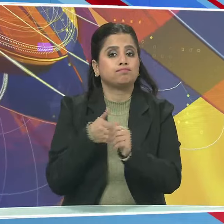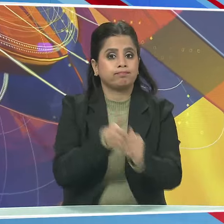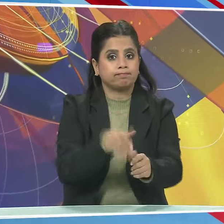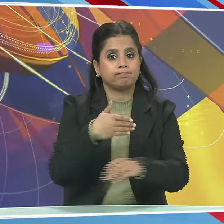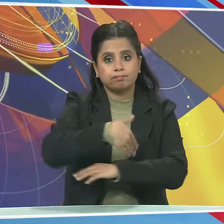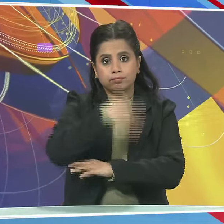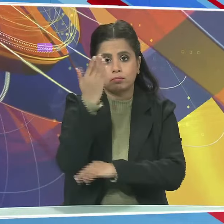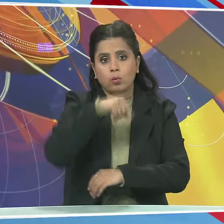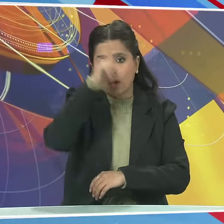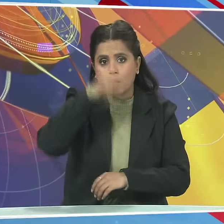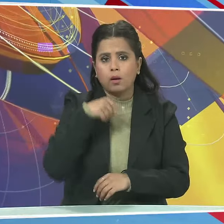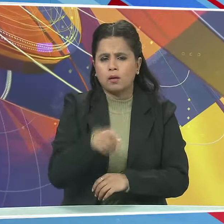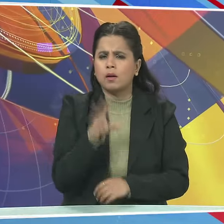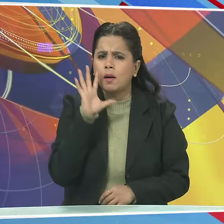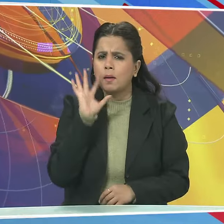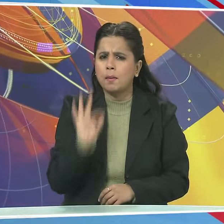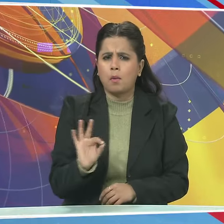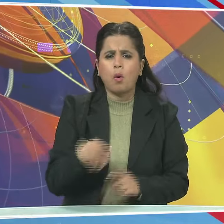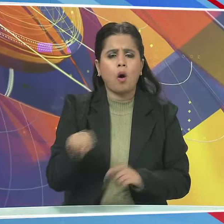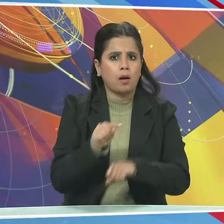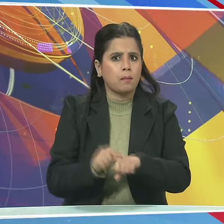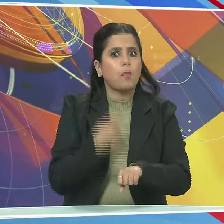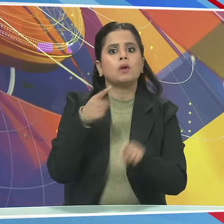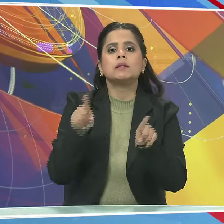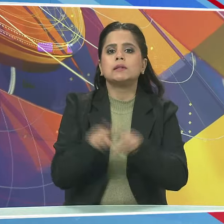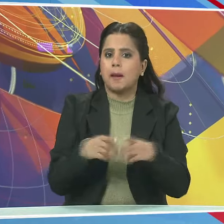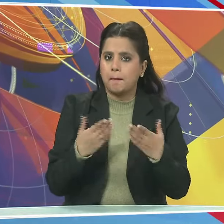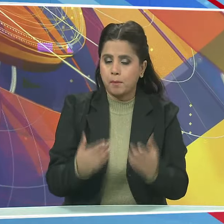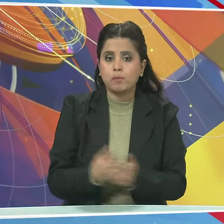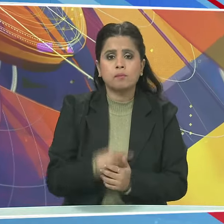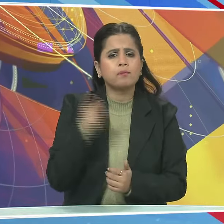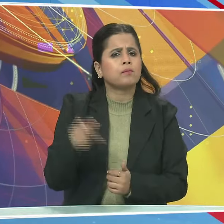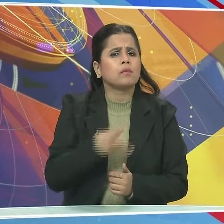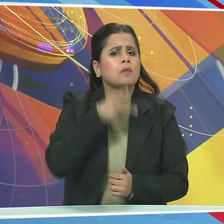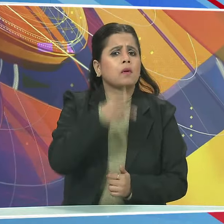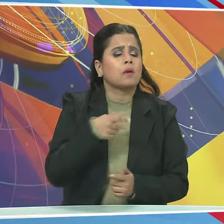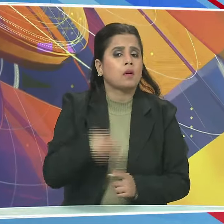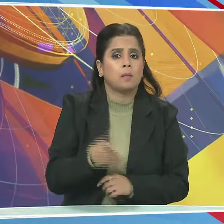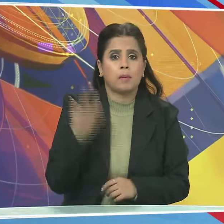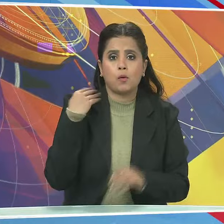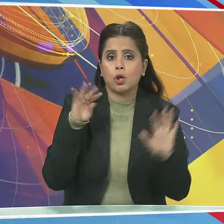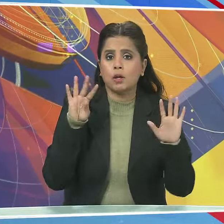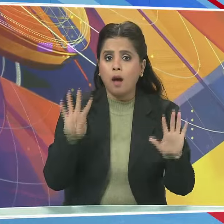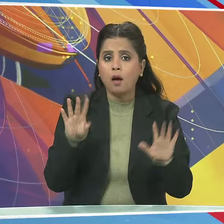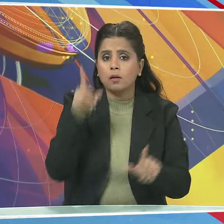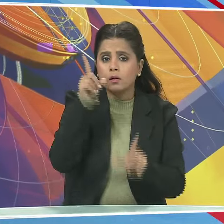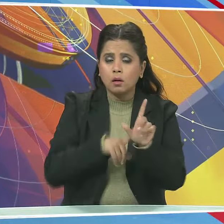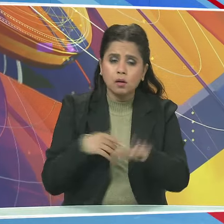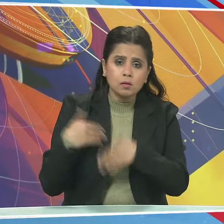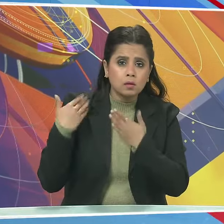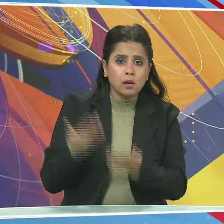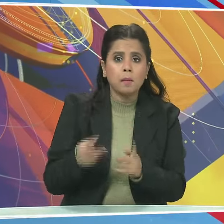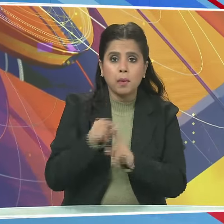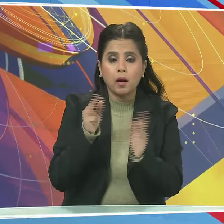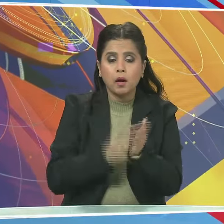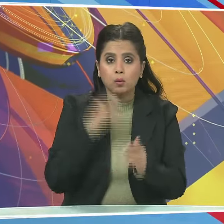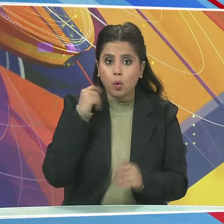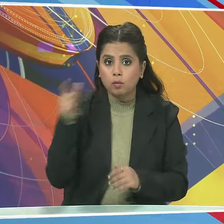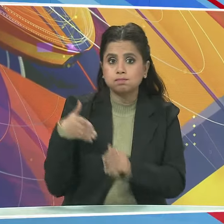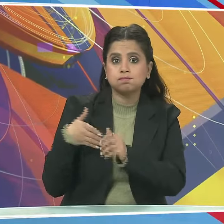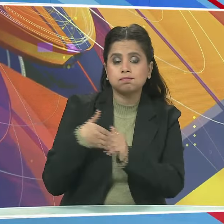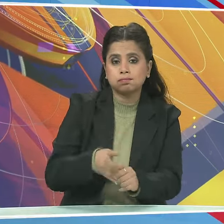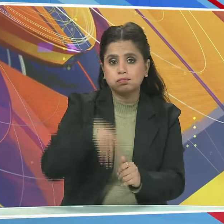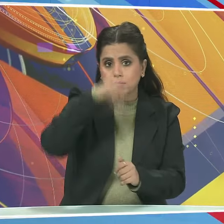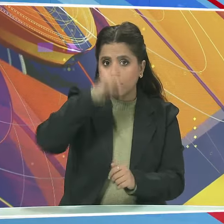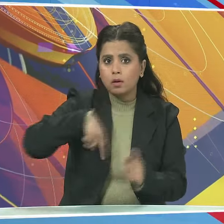भारत के लिए महत्वपून अफसर है उन्होंने बताया कि पिछले नौ सालों में पी-म मोदी के नेत्रत में